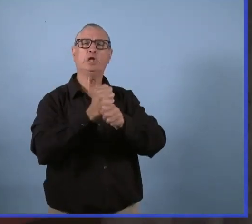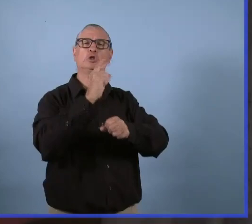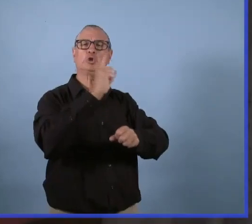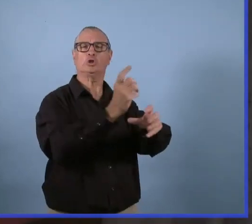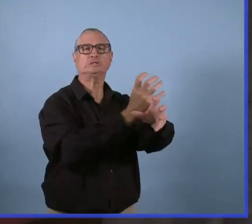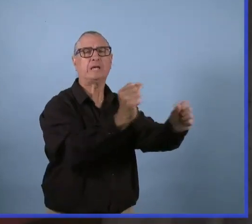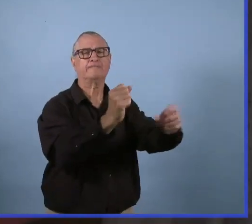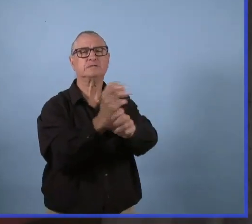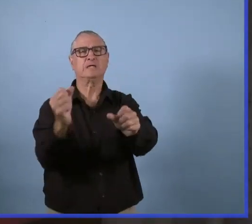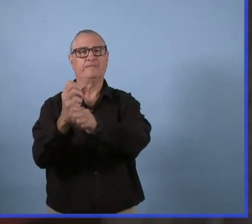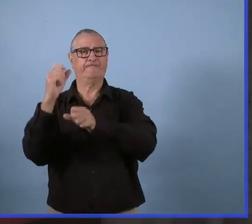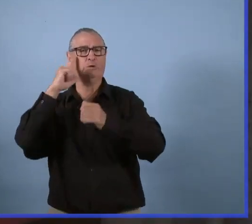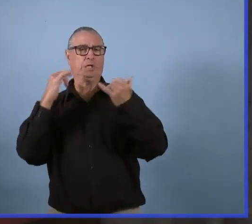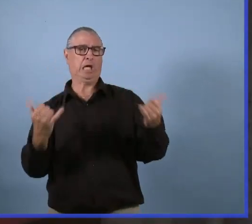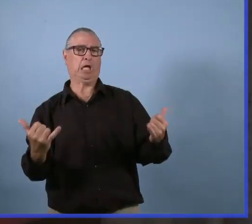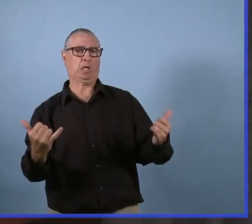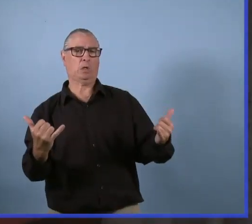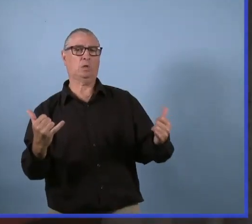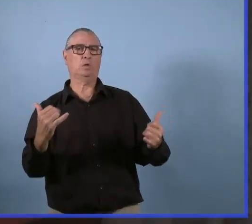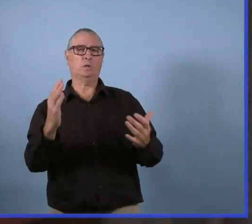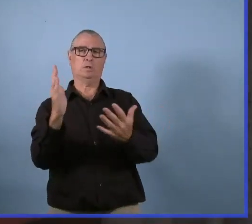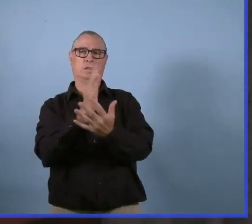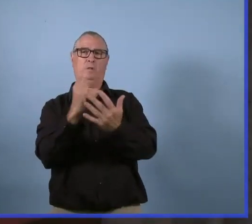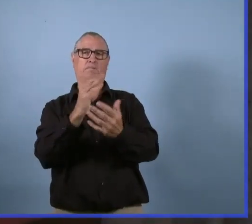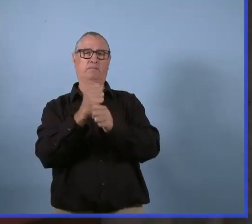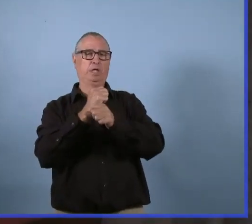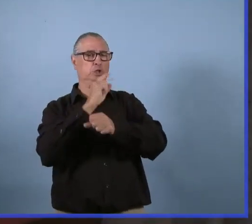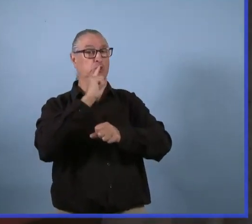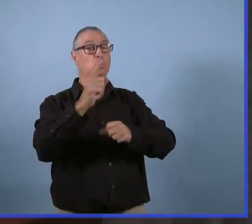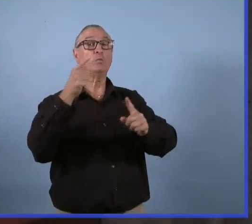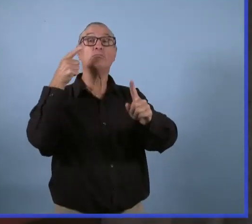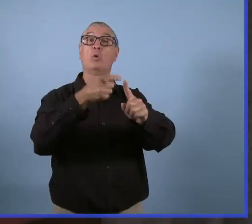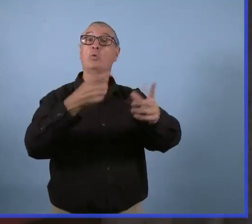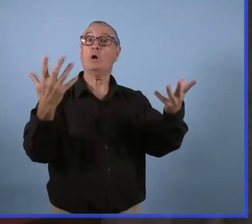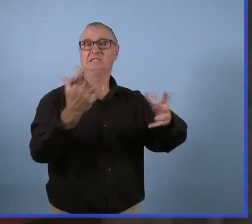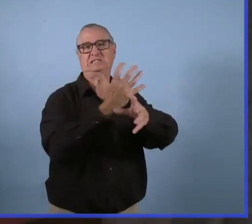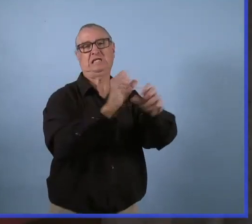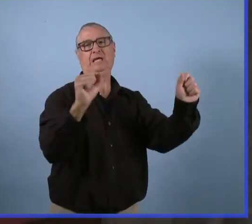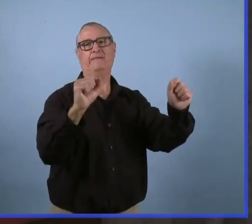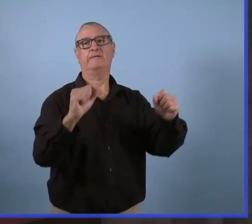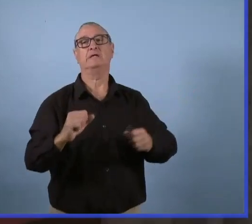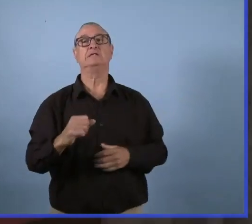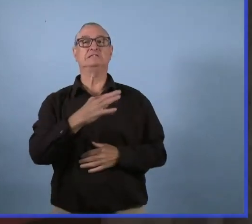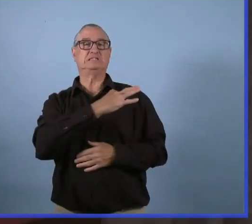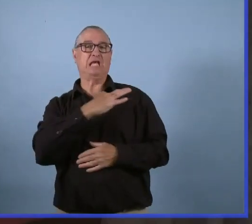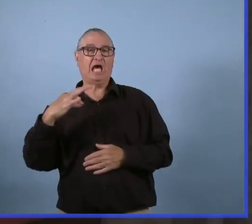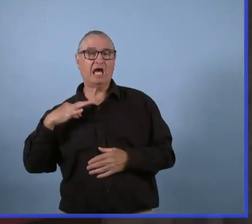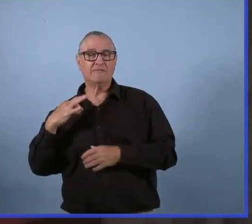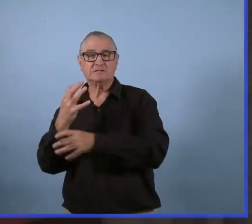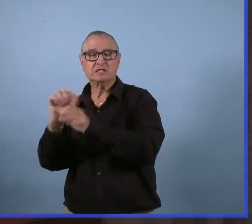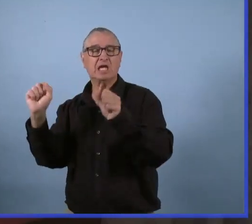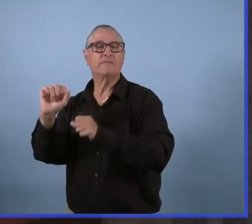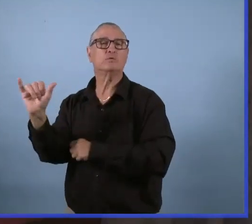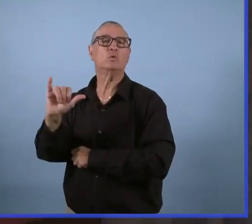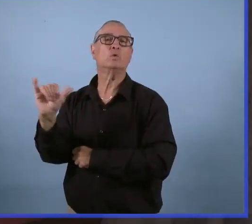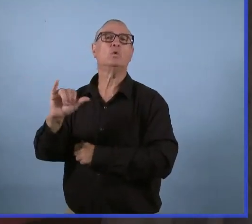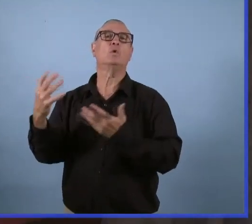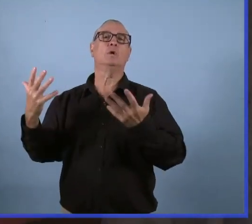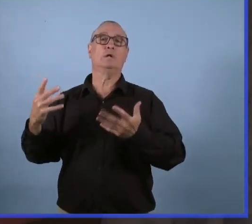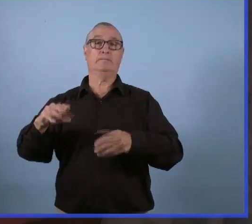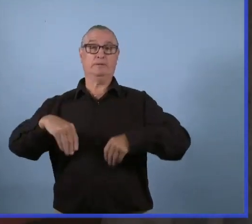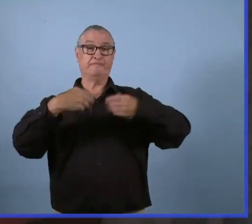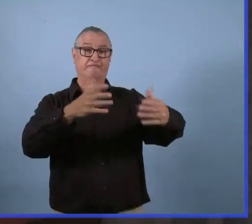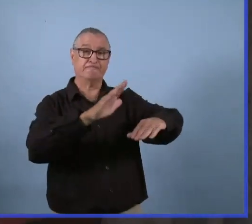enfants, des participants et des emplois aussi. On va continuer à le faire. La santé publique nous a donné des lignes